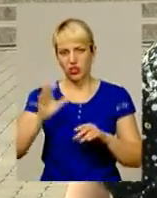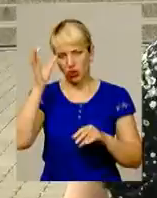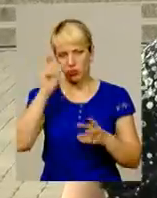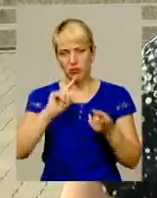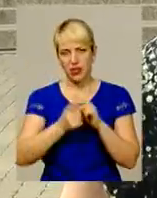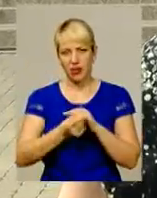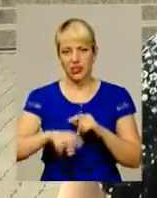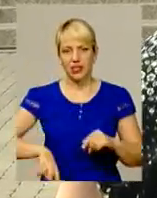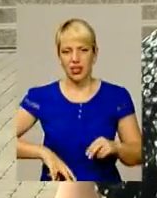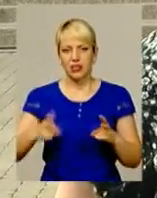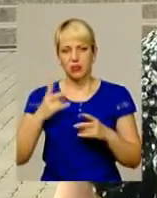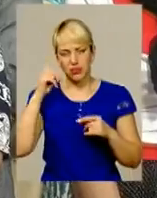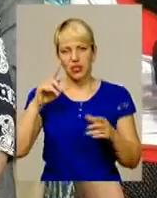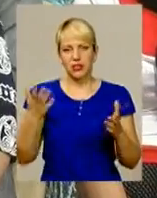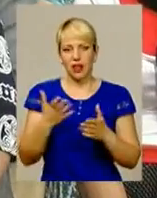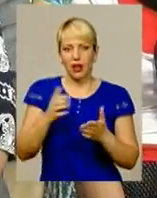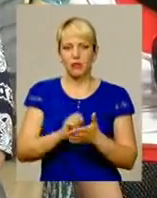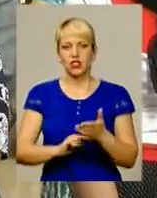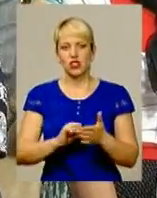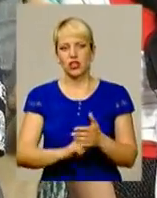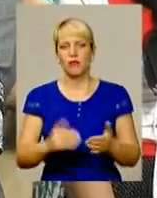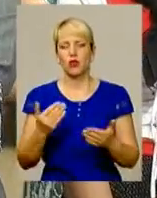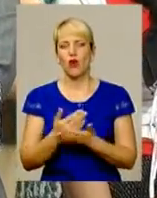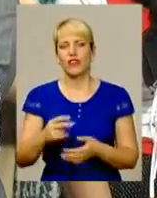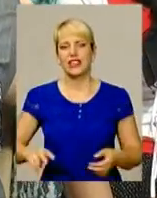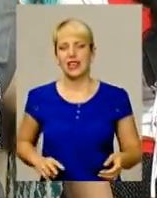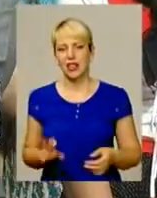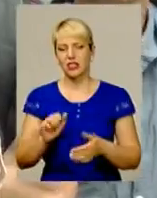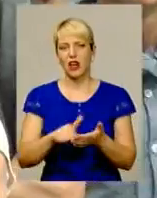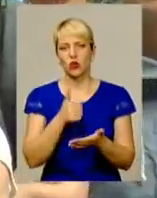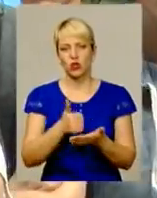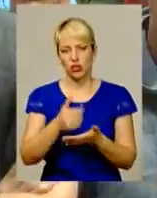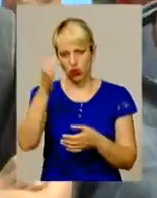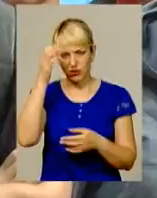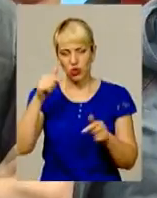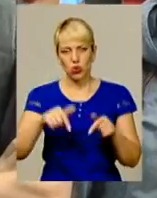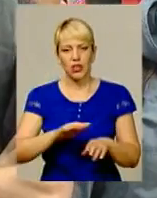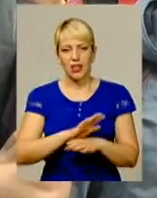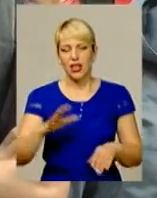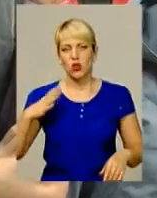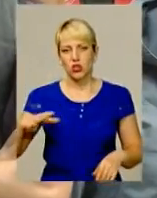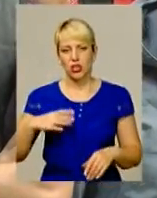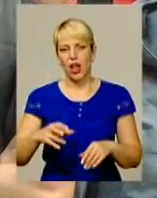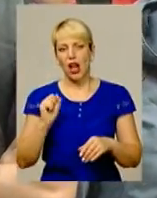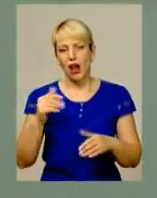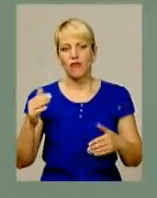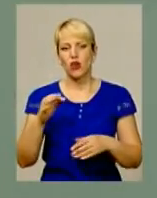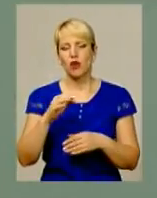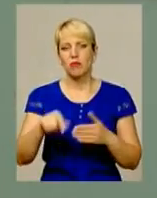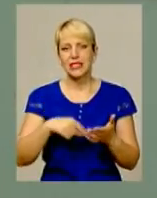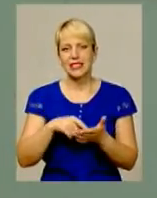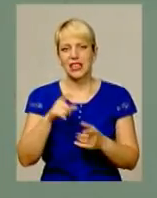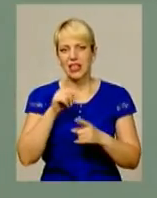директора, треба знати, яка причина. Нового директора, як і очільника освіти, тут так і не дочекались. А ось у міській раді нас